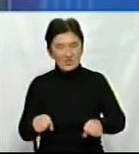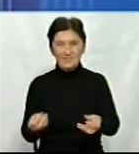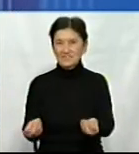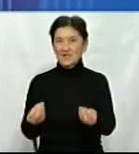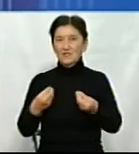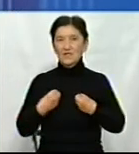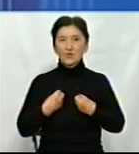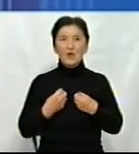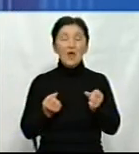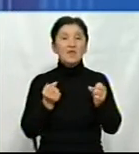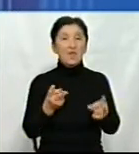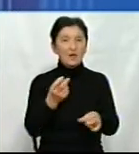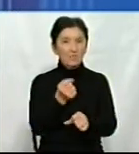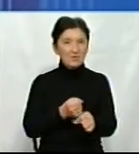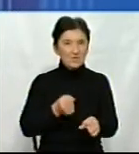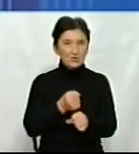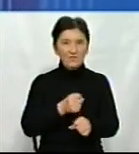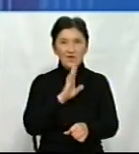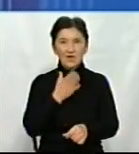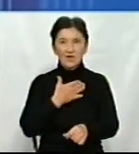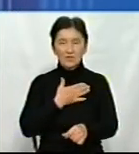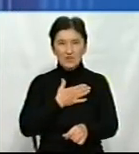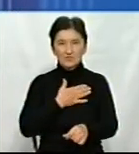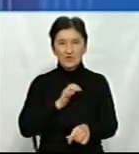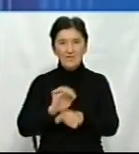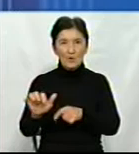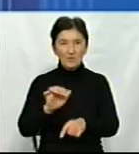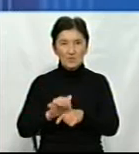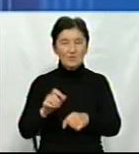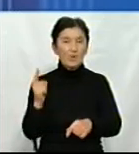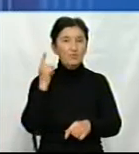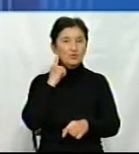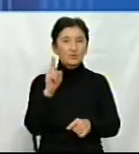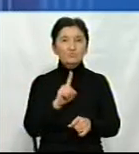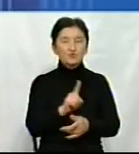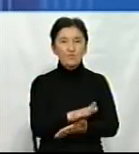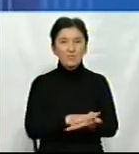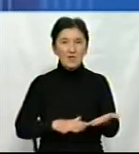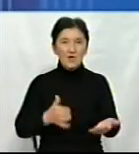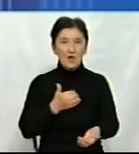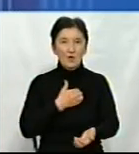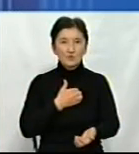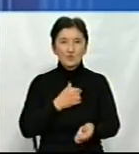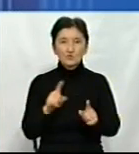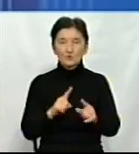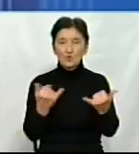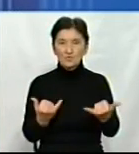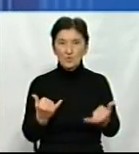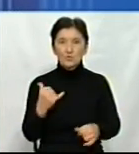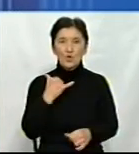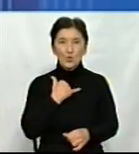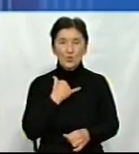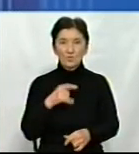І як працювали наші сільгосптоваровиробники, про все це ми почуємо далі. Я хочу вам представити гостей, що сьогодні у студії